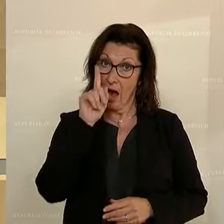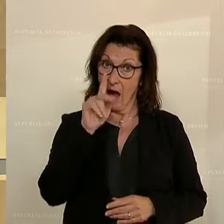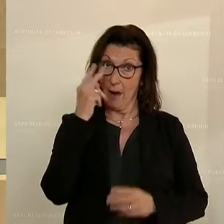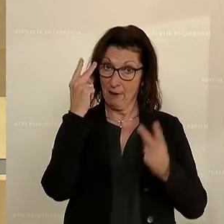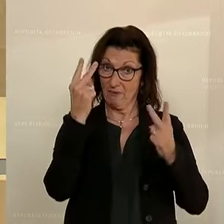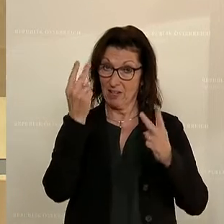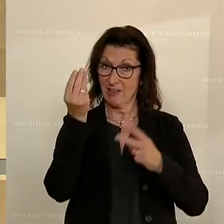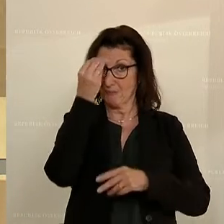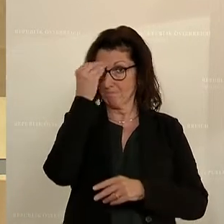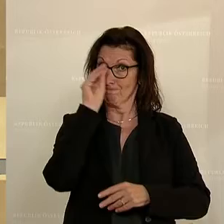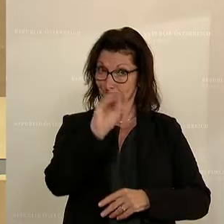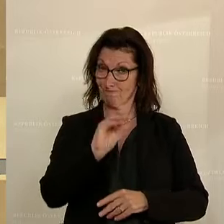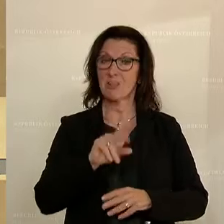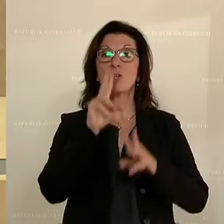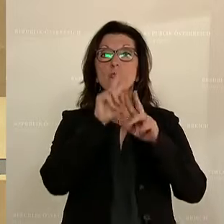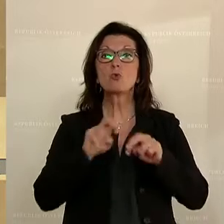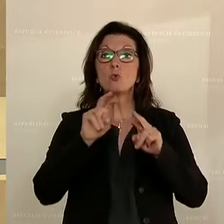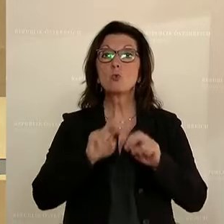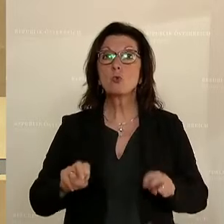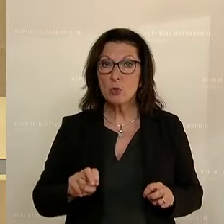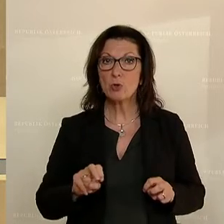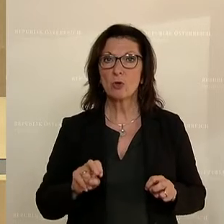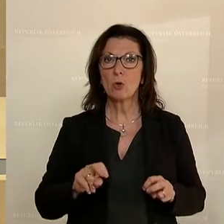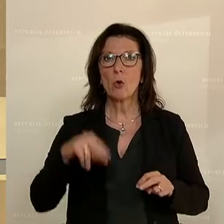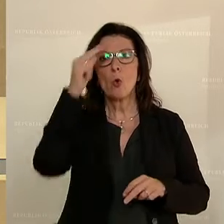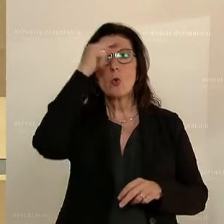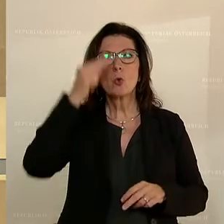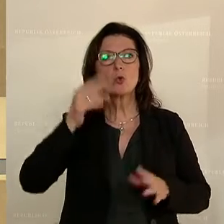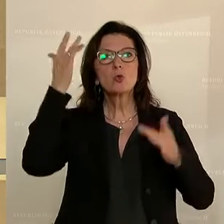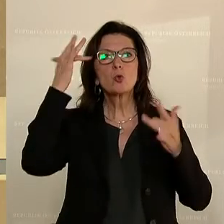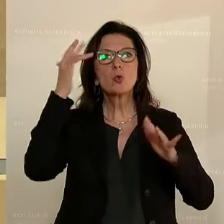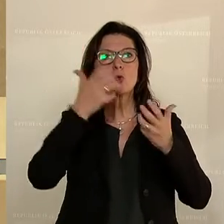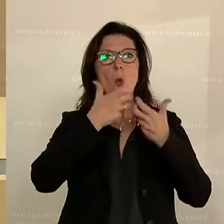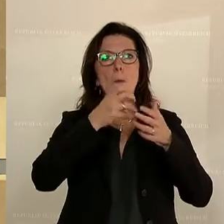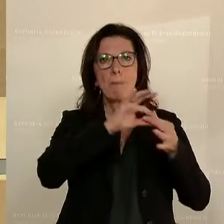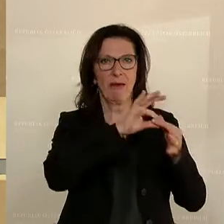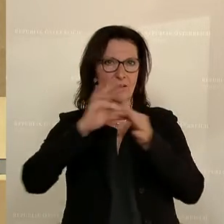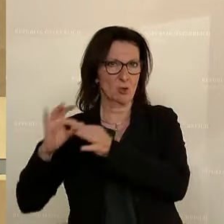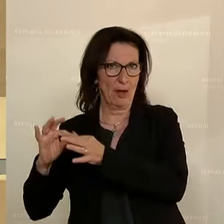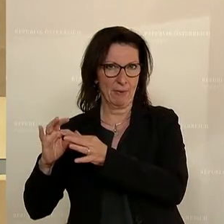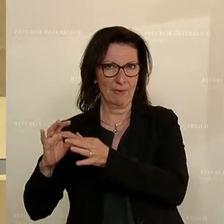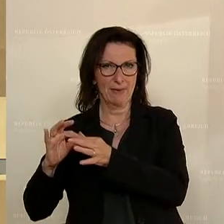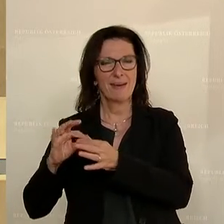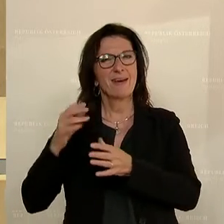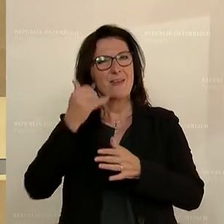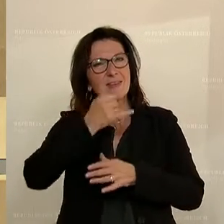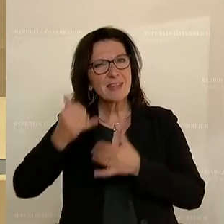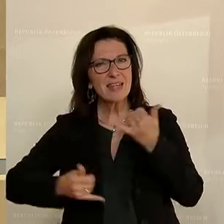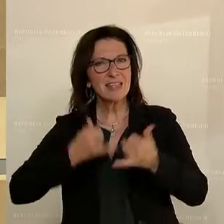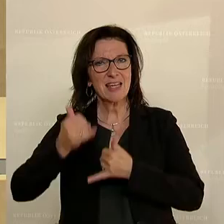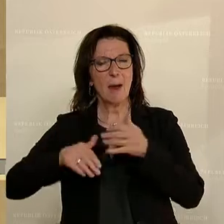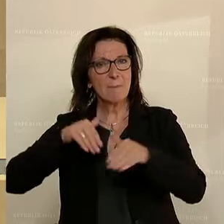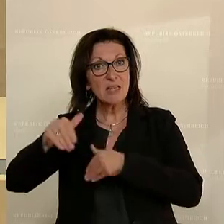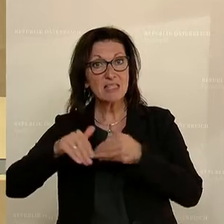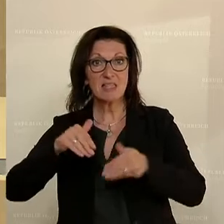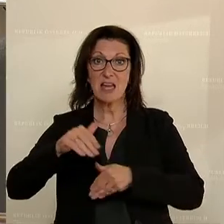aber auch, dass diese Studie auf den Kunst und Kulturbericht verweist, welcher jährlich vom Ministerium erstellt